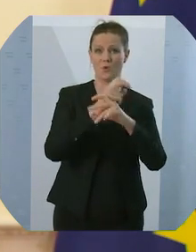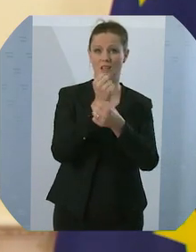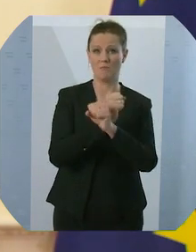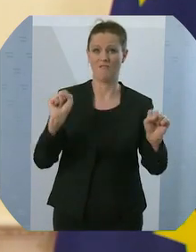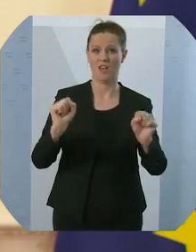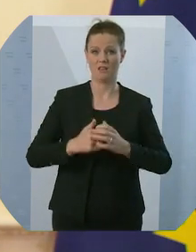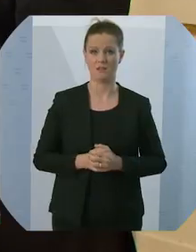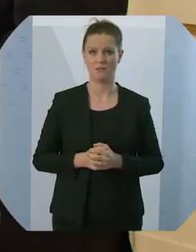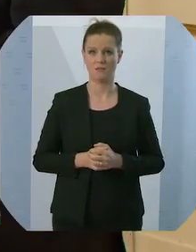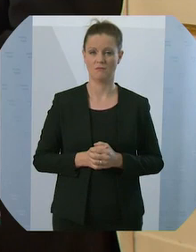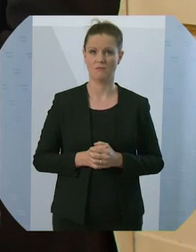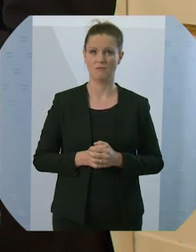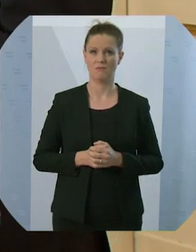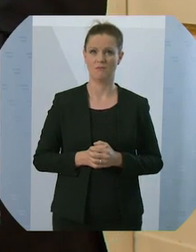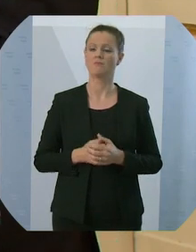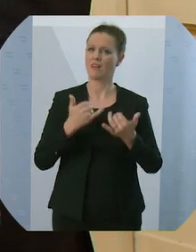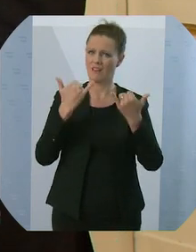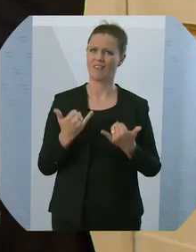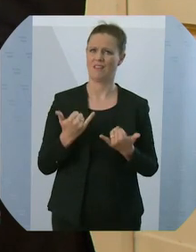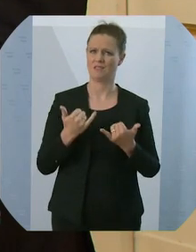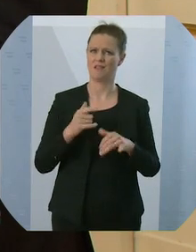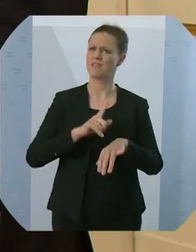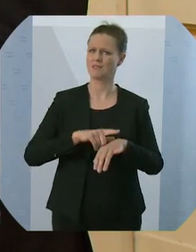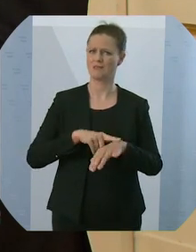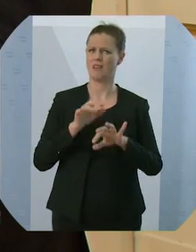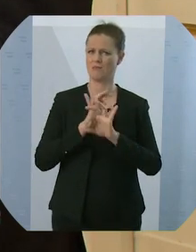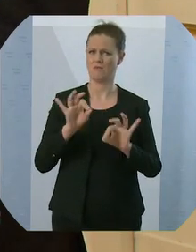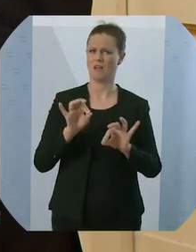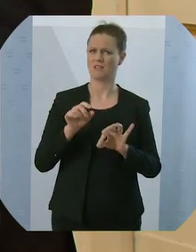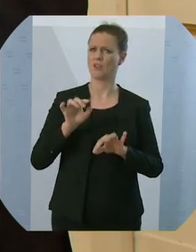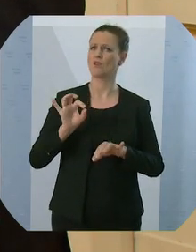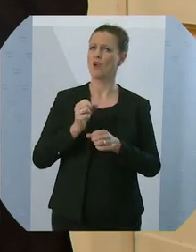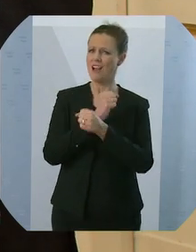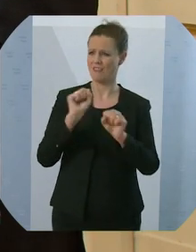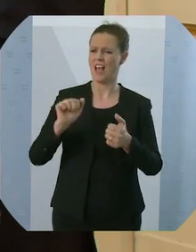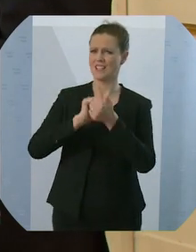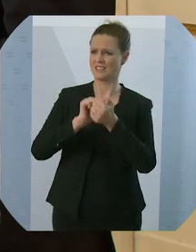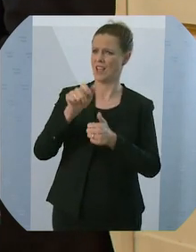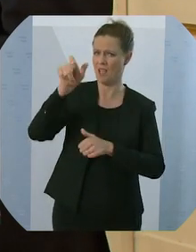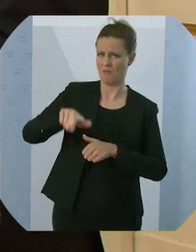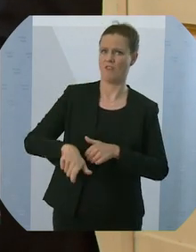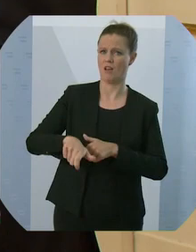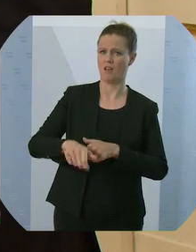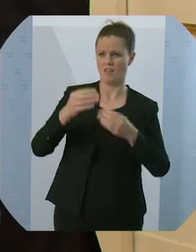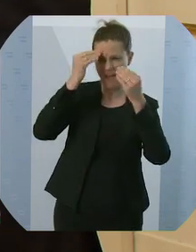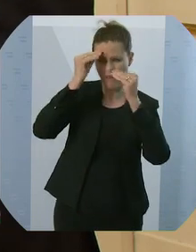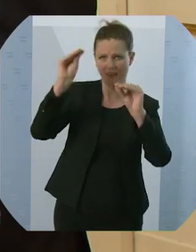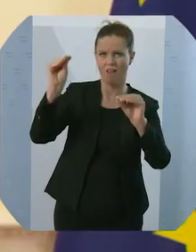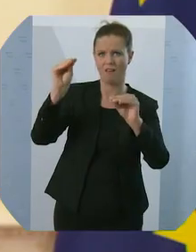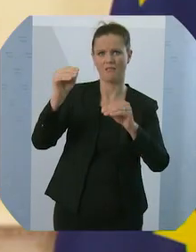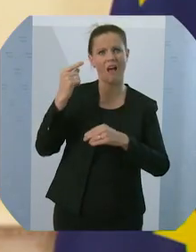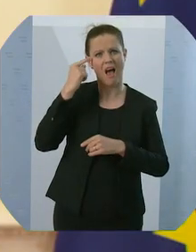eigentlich an der Zeit, diesem Freiheitskämpfer ein ehrendes Andenken der Republik zu geben.